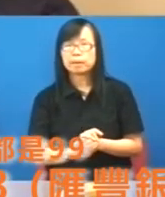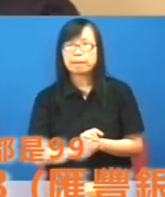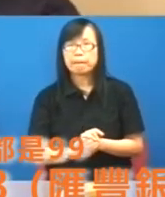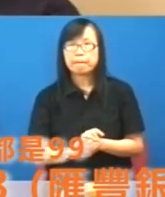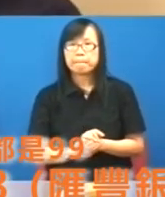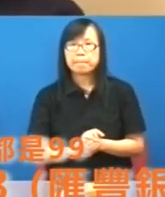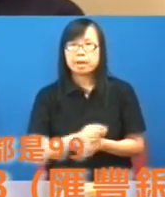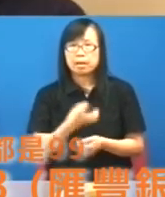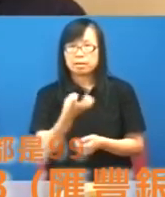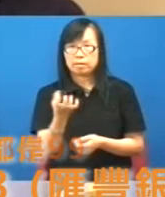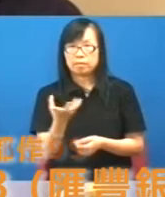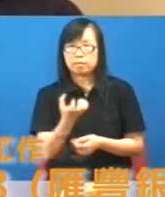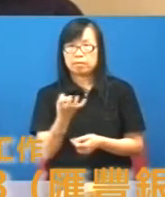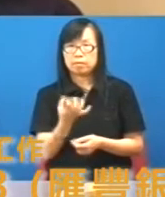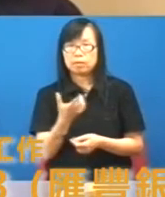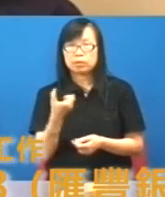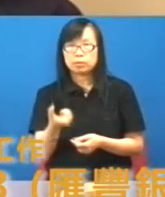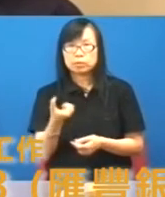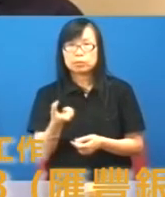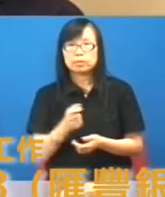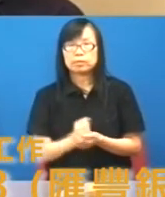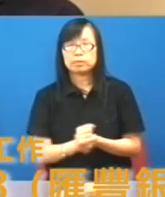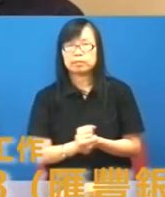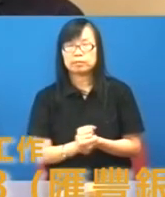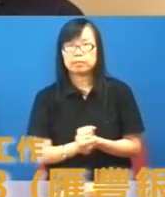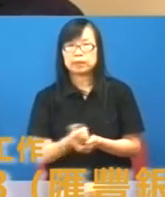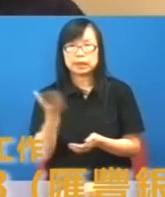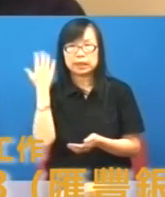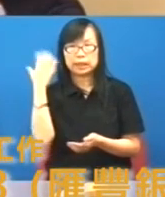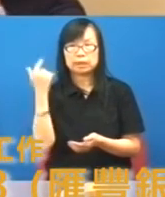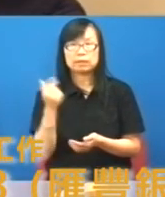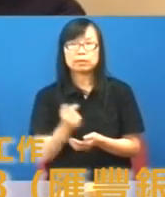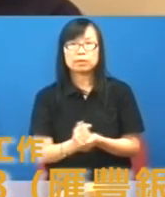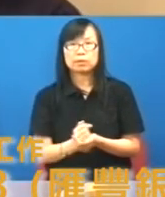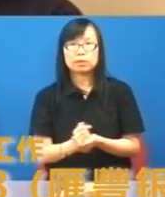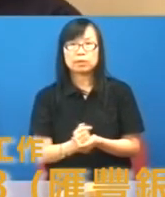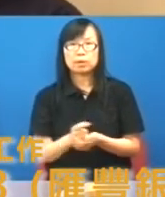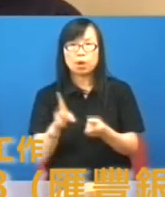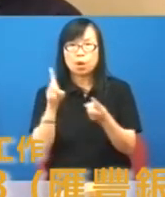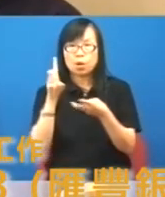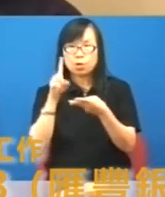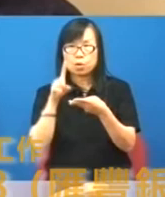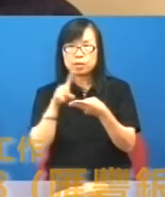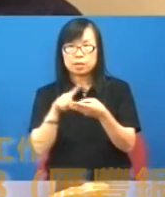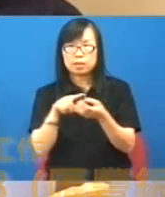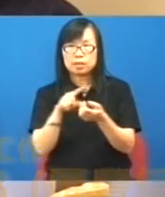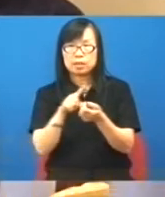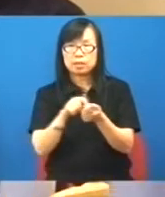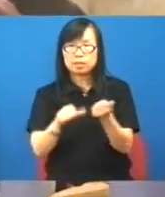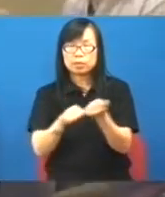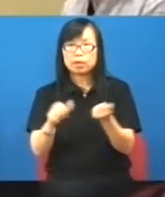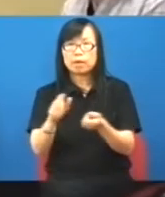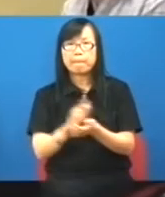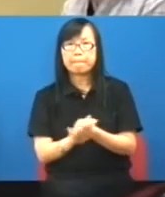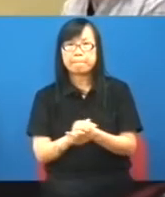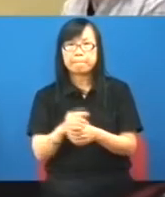在這個歐元區當日這個馬城協議大家不知道知不知九十年代的初期叫做馬